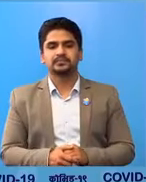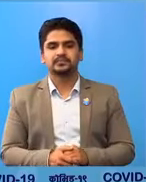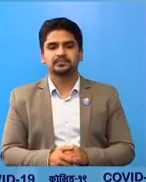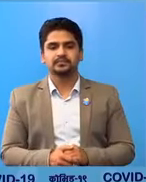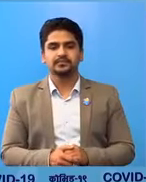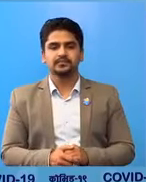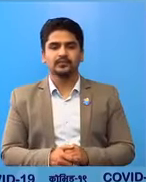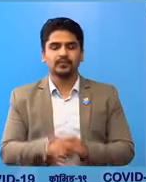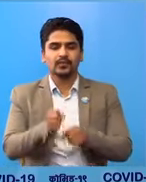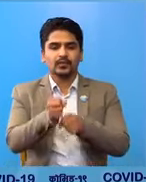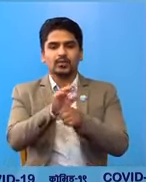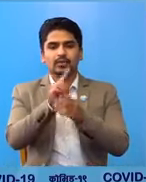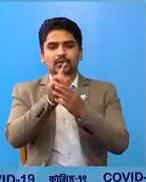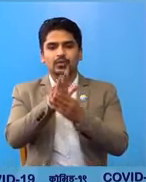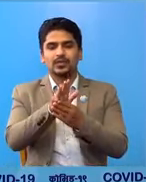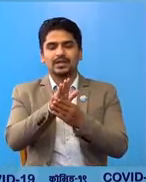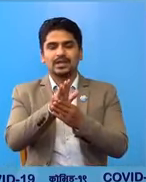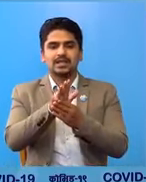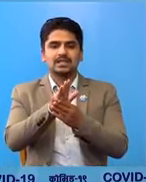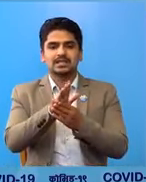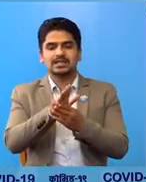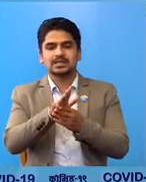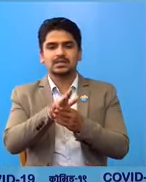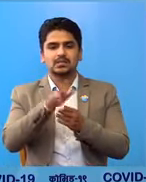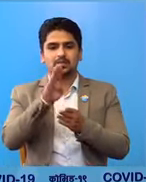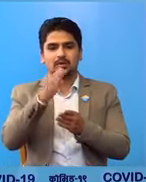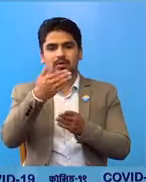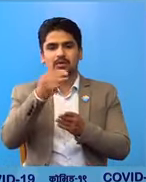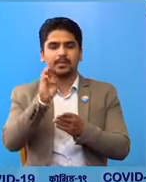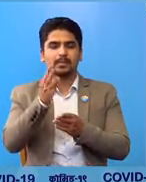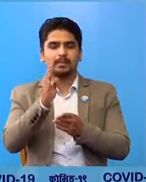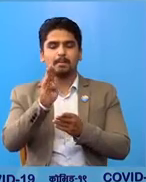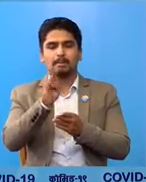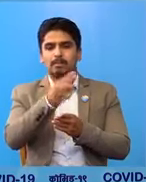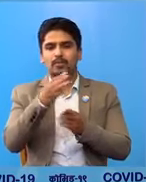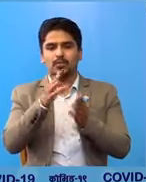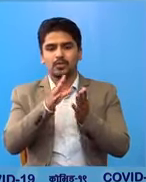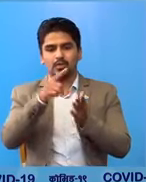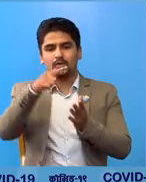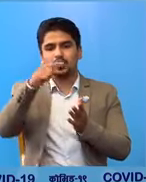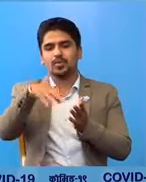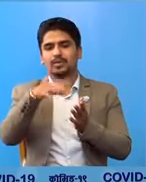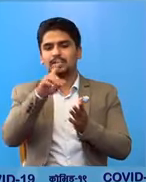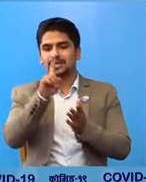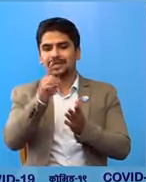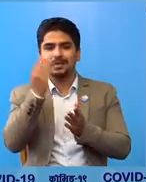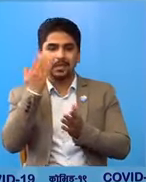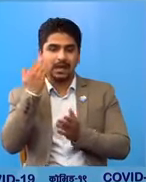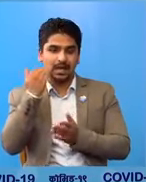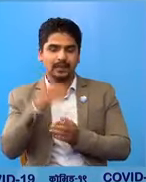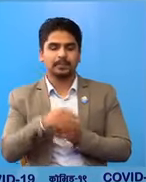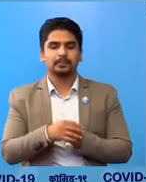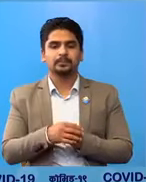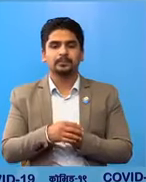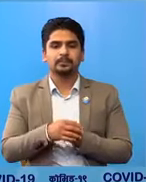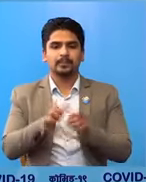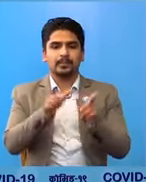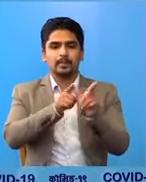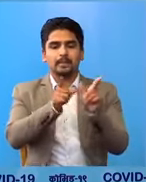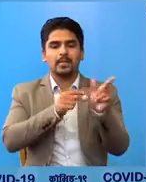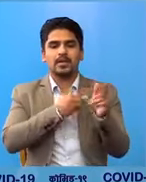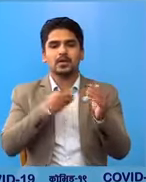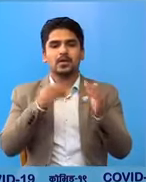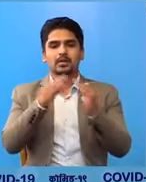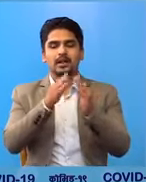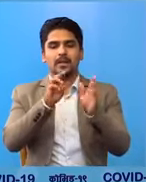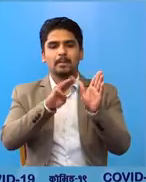COVID-19 कमांड अस्पताल बलंबूर बाट नवल पराशी का एक महिला बेनी अस्पताल